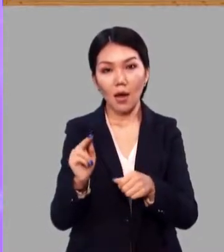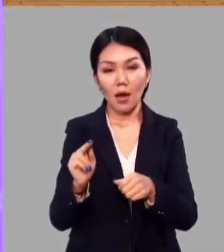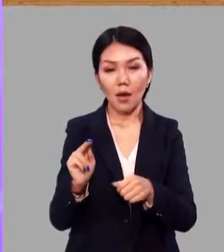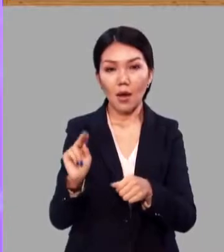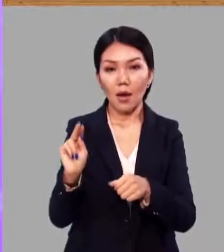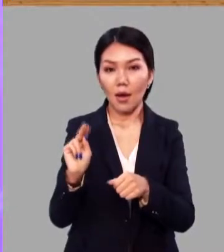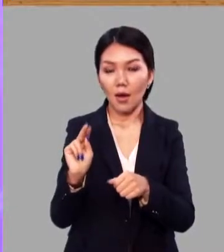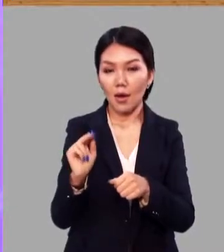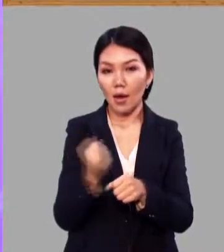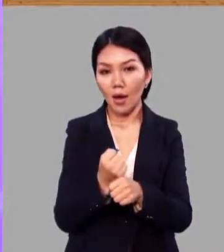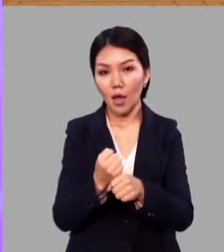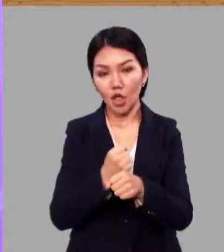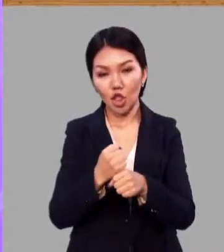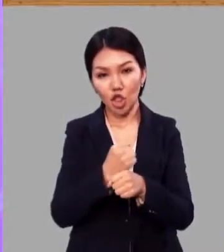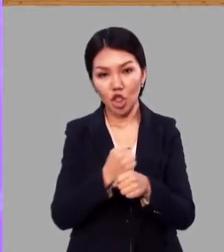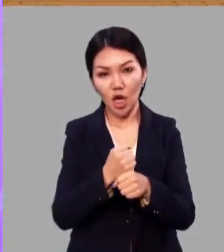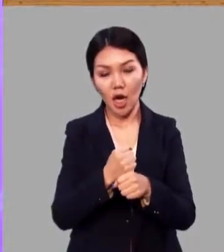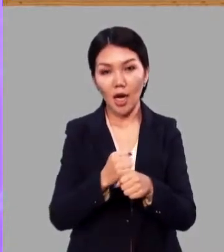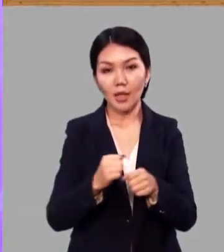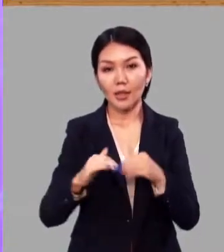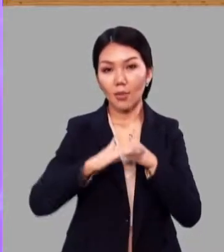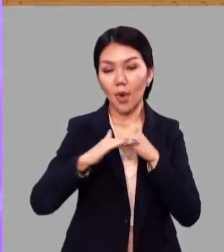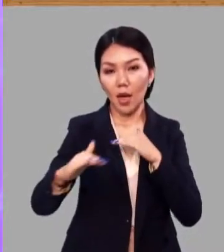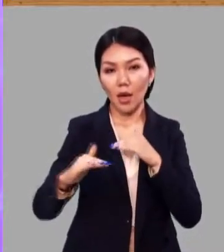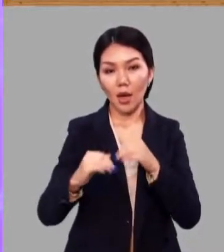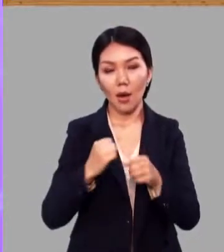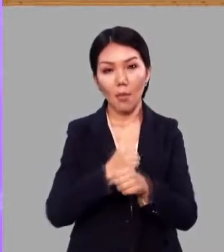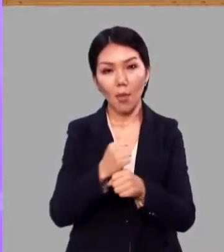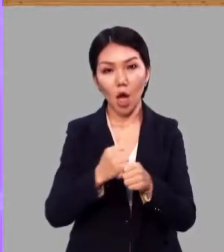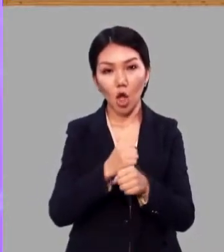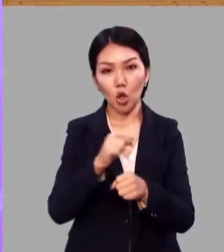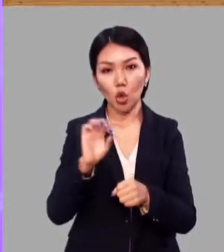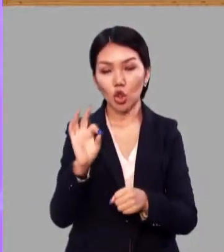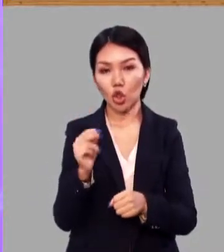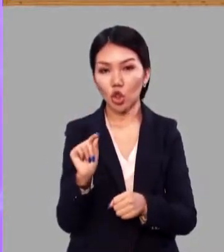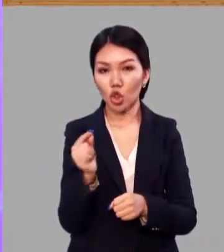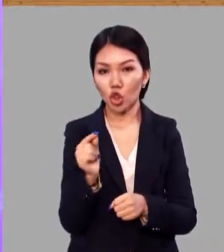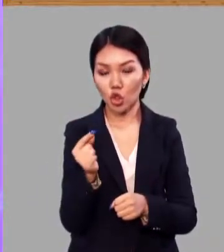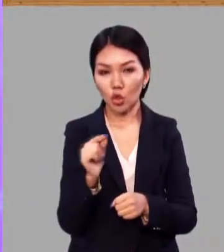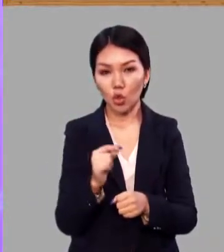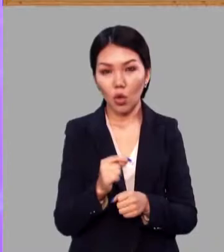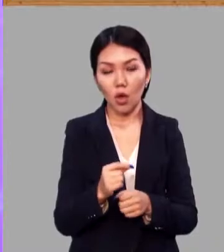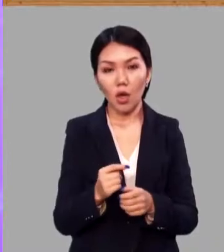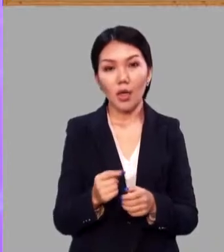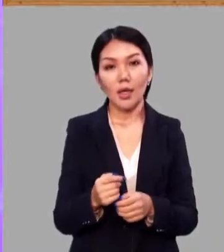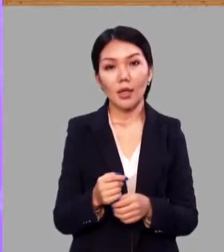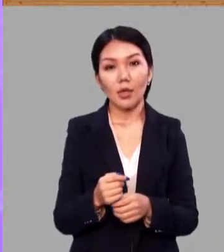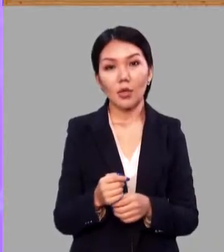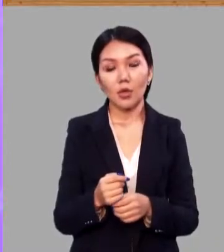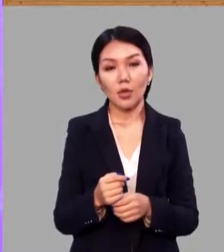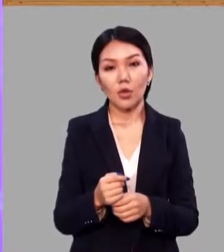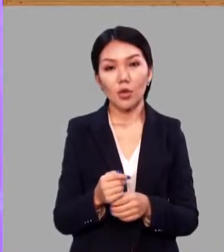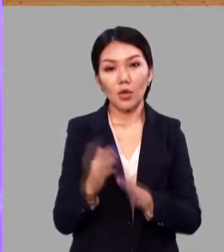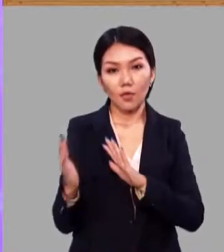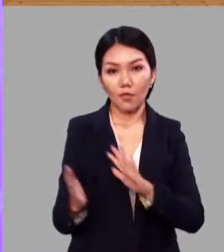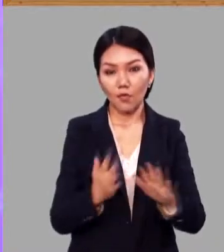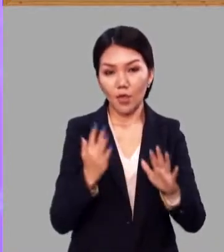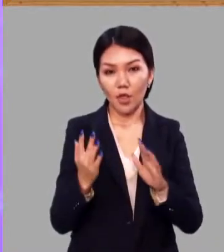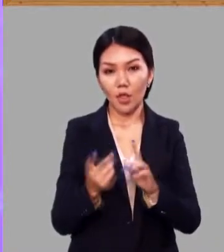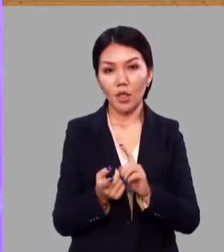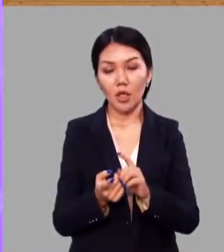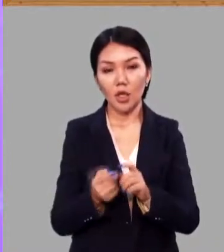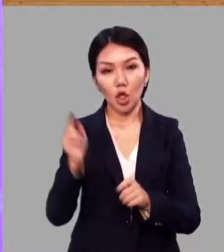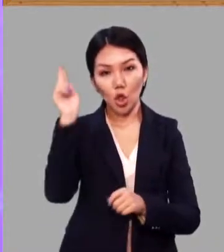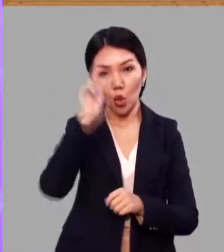молоть зерно. И, наконец, оно научилось превращать энергия